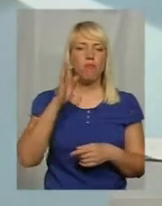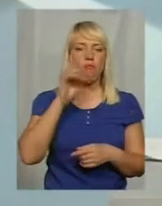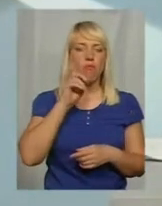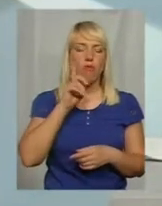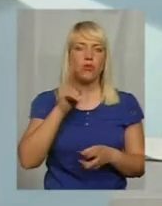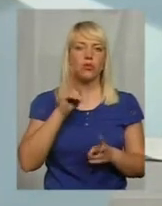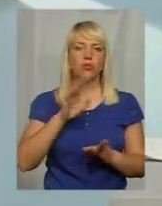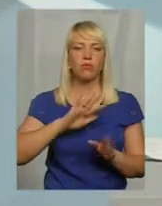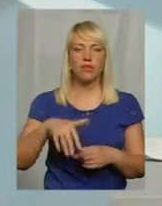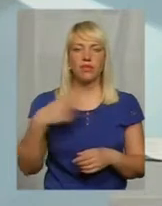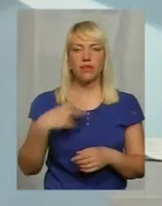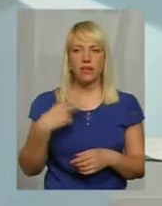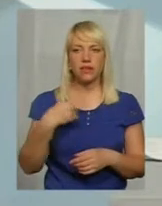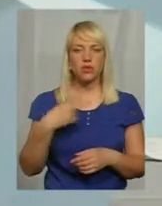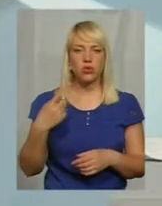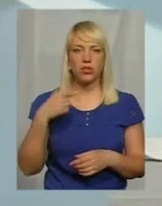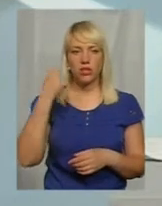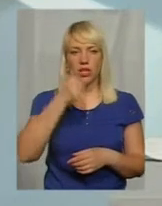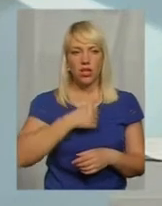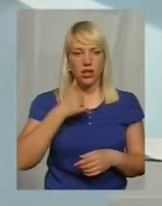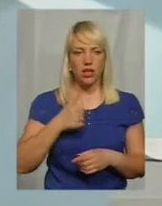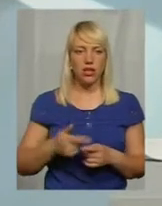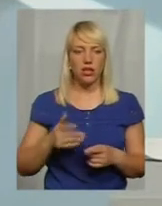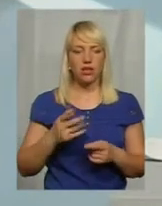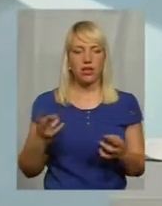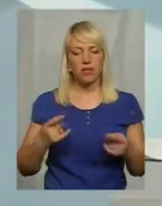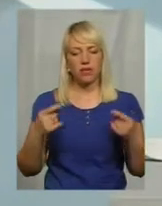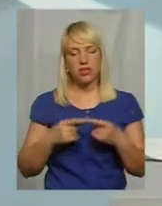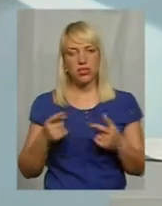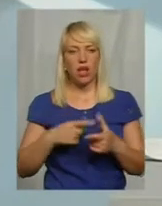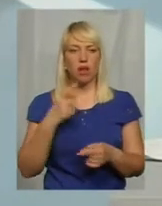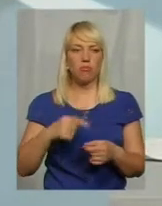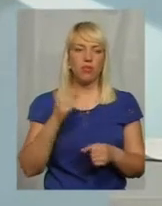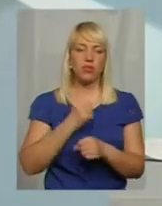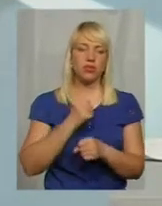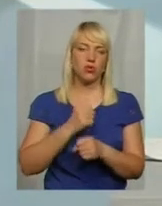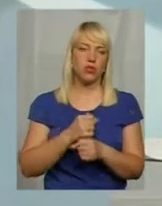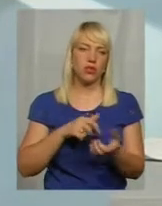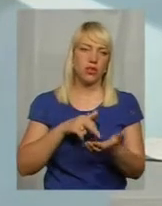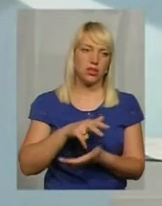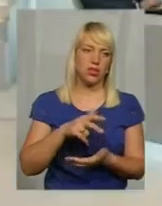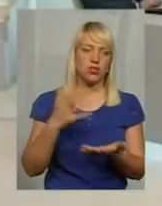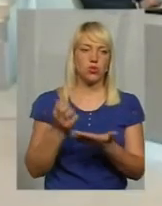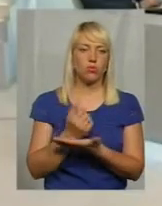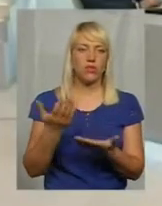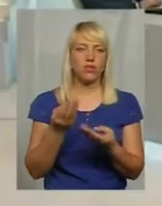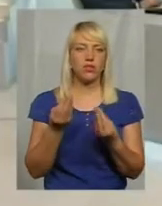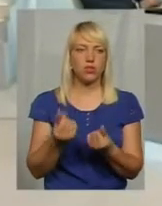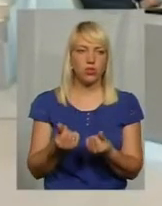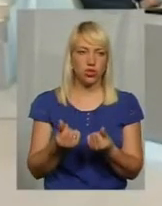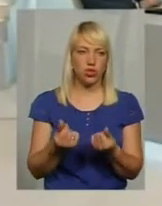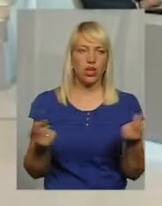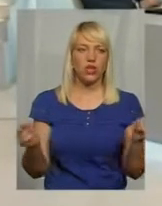яка після 20-21 рік визначати сій треба або працювати, йти, здобувати якийсь кошт, щоб